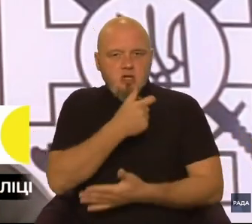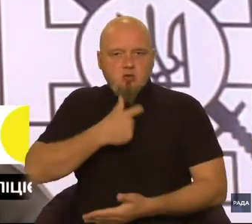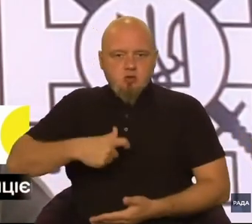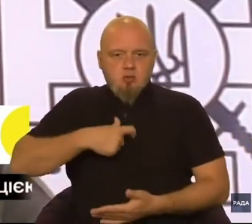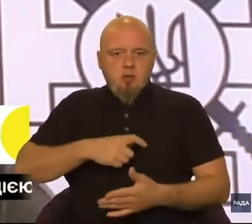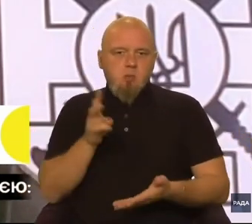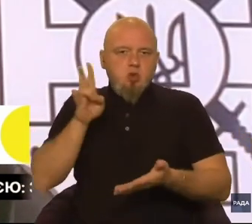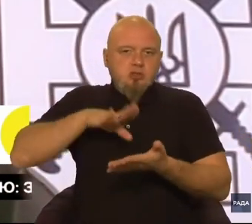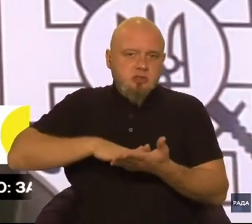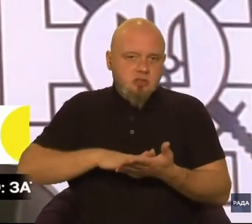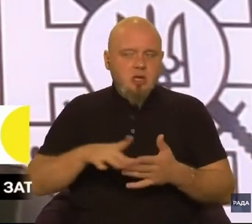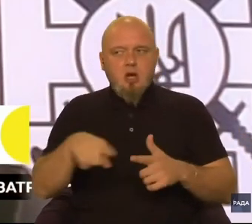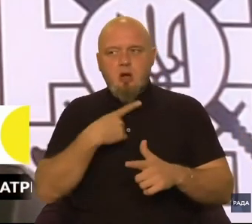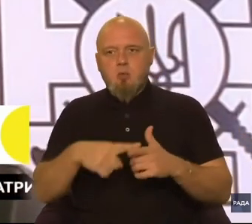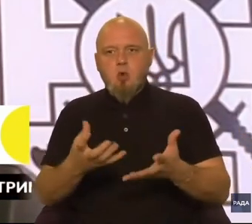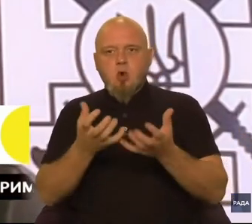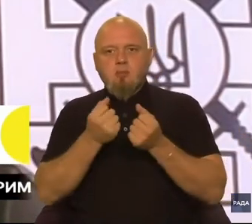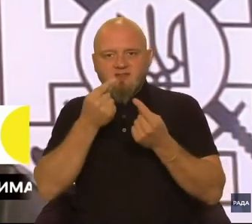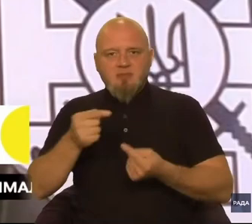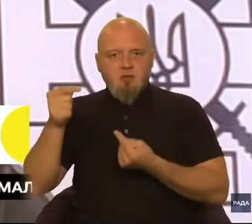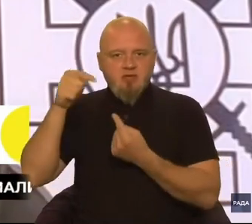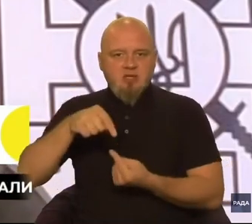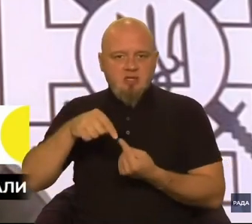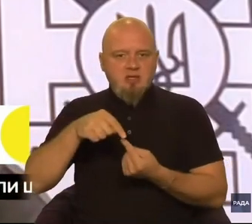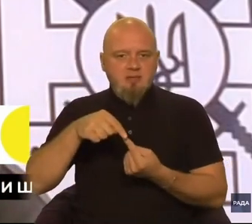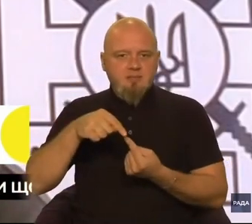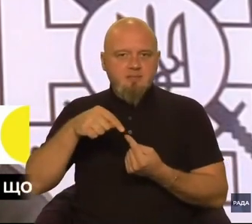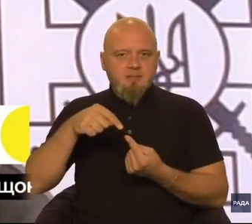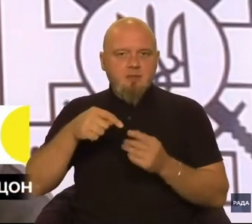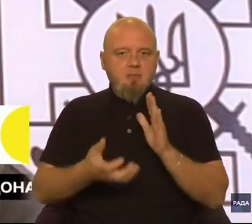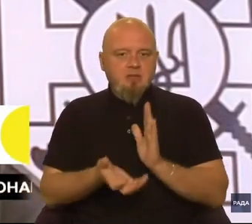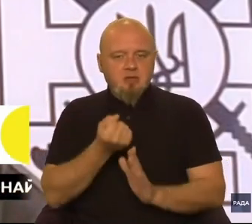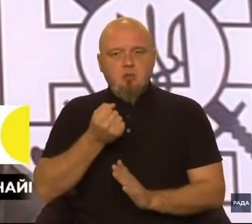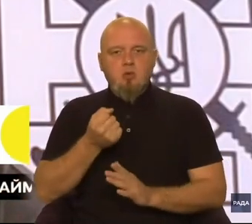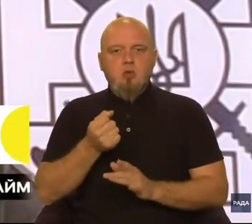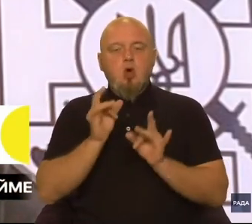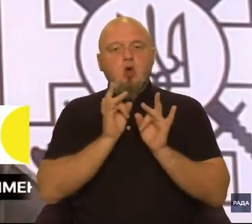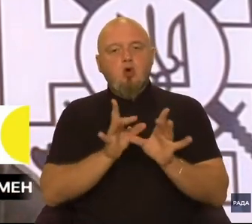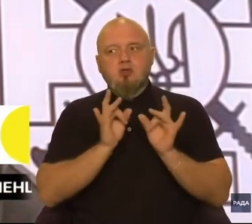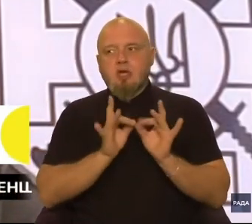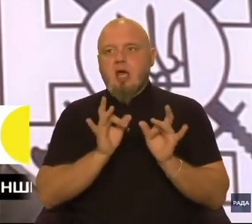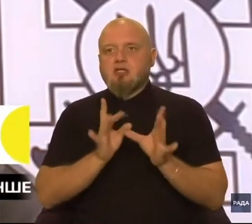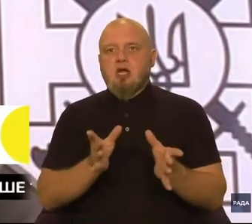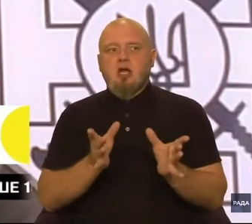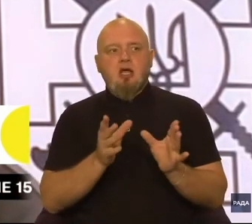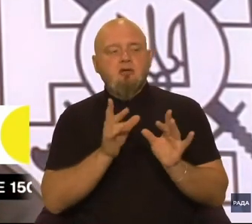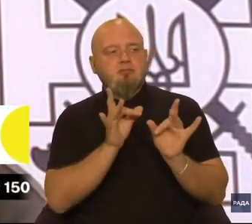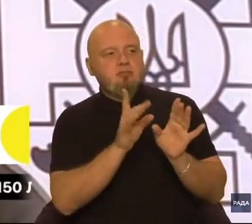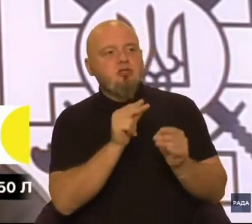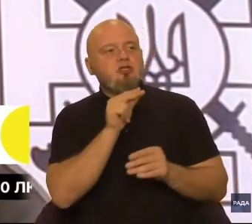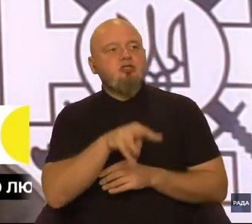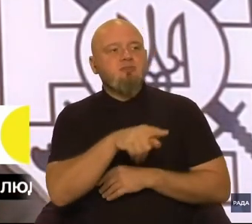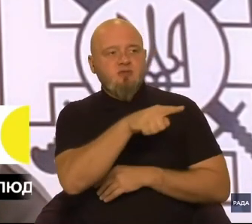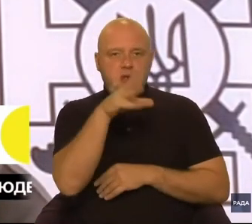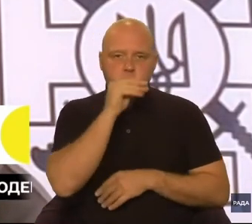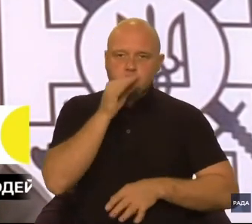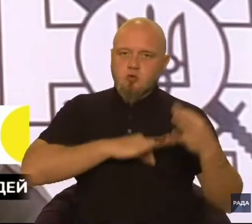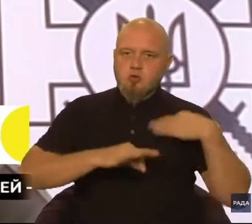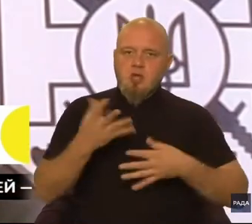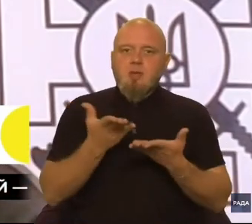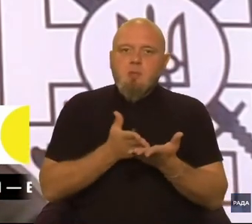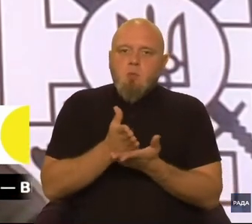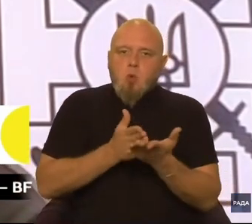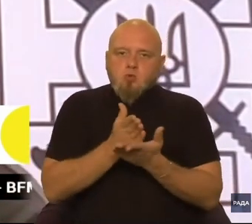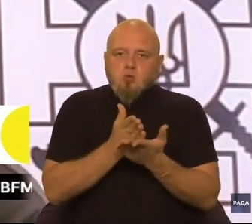постійне або отримує відповідну підтримку. Розкаже, чим він може скористатися, якими